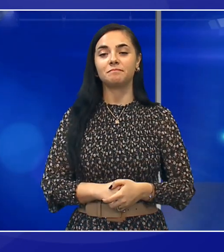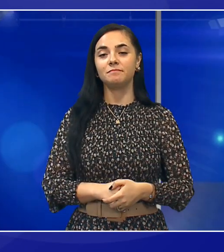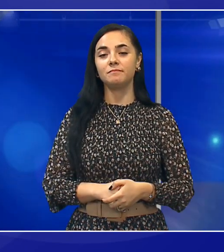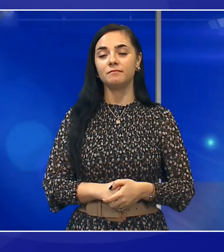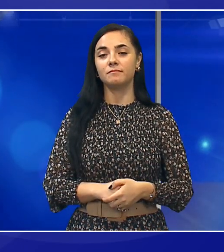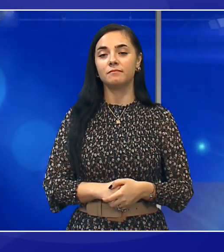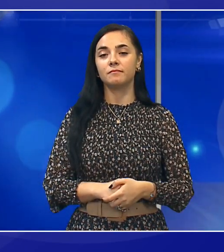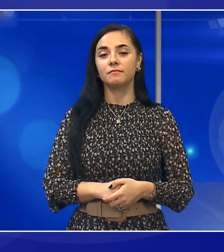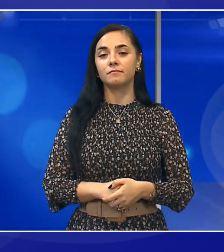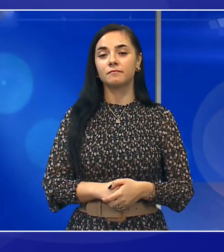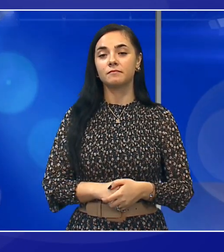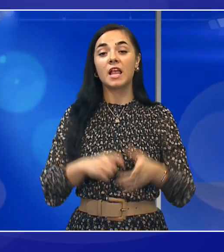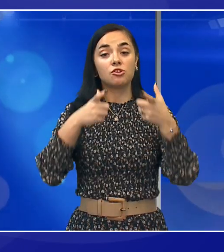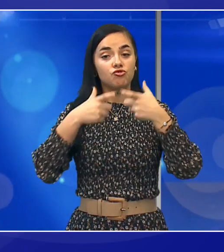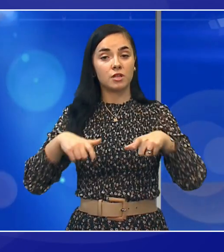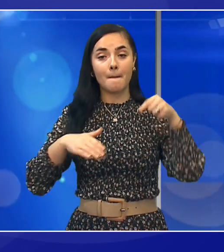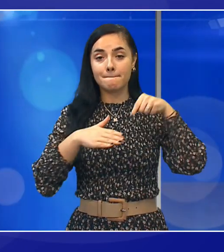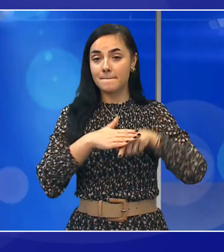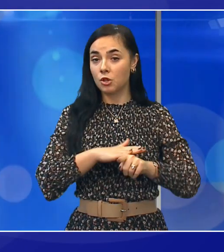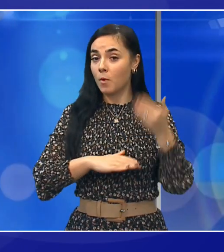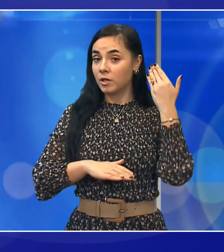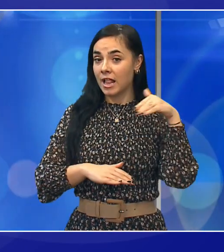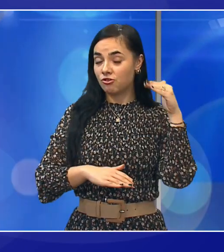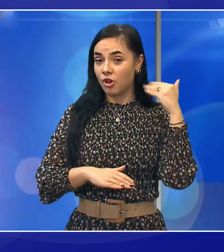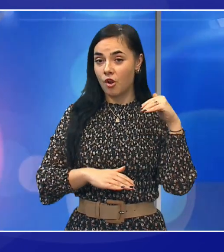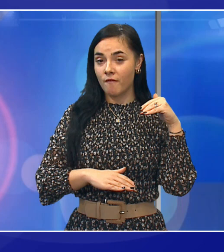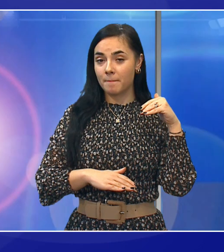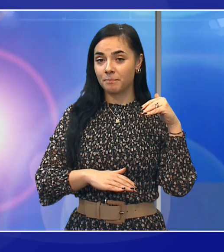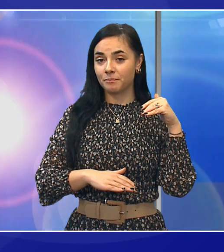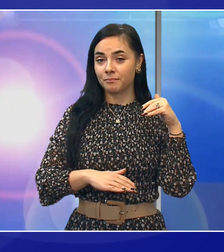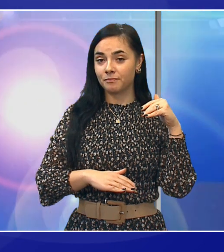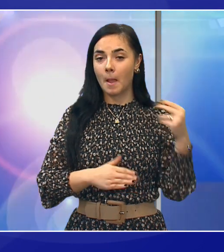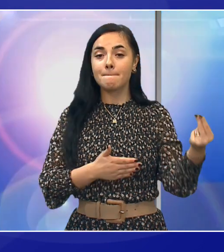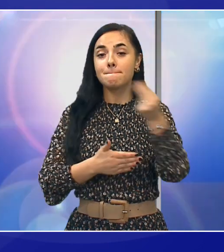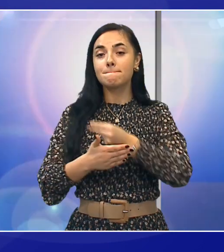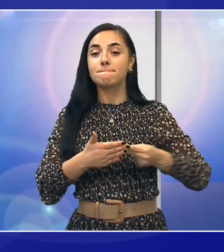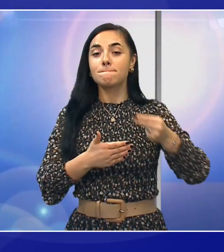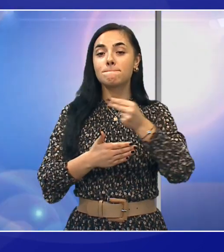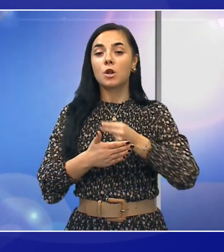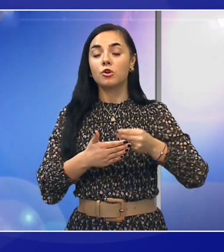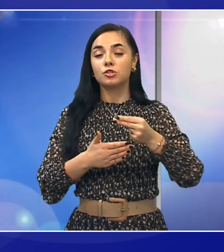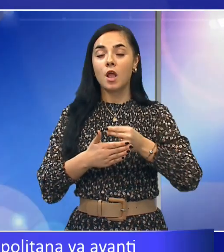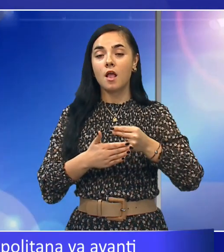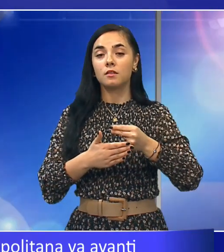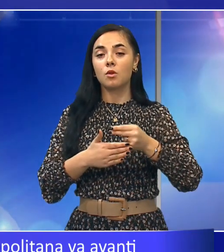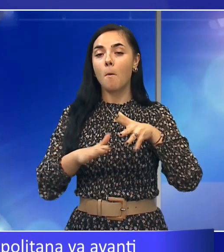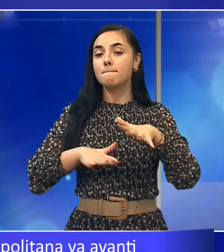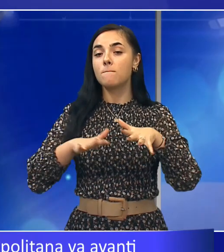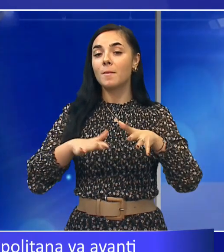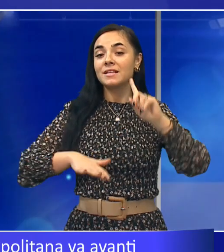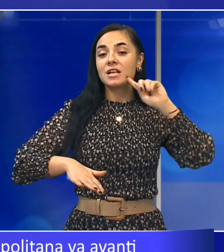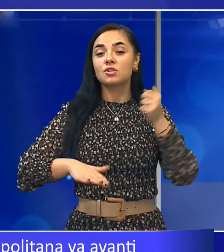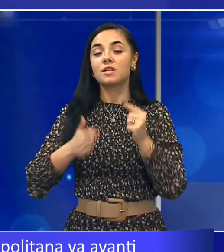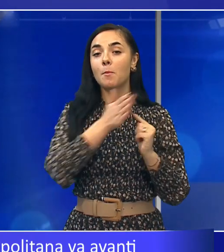La città metropolitana di Genova ha presentato un nuovo piano per la mobilità